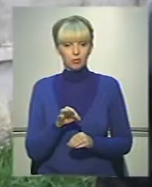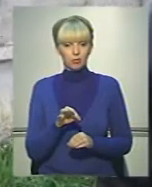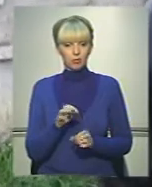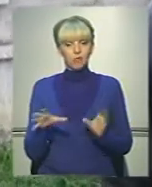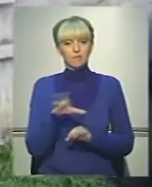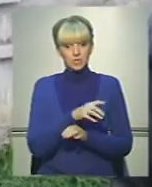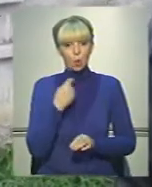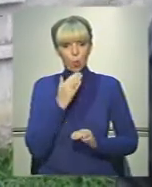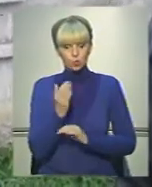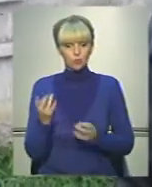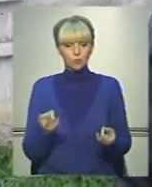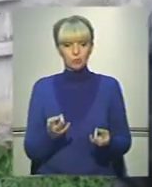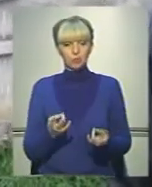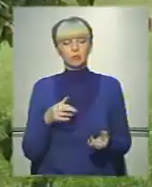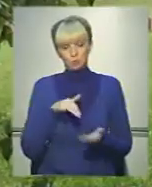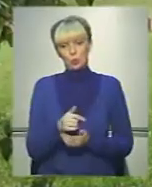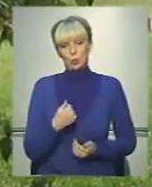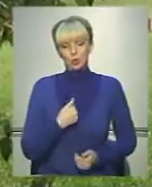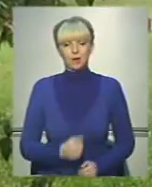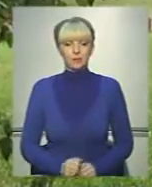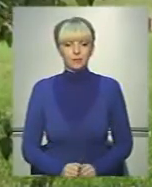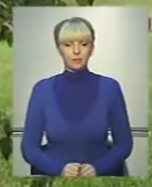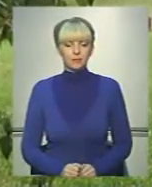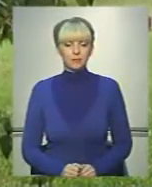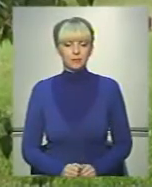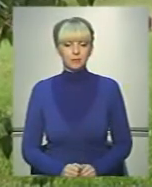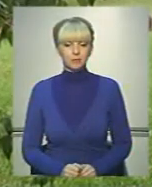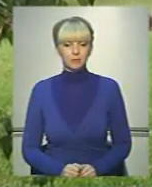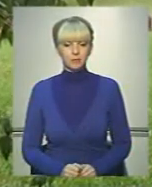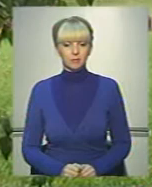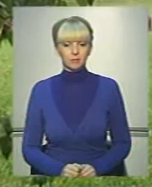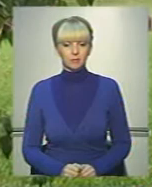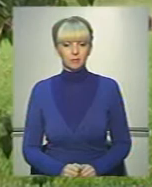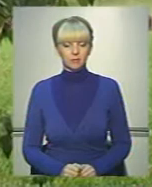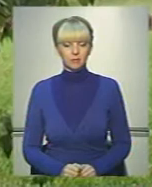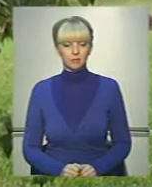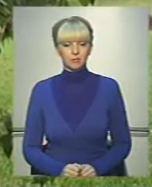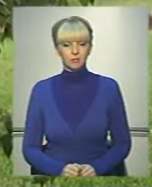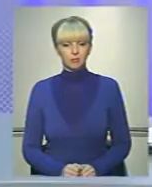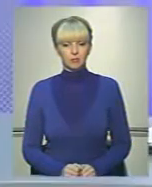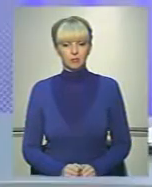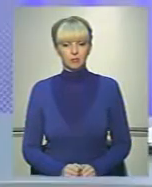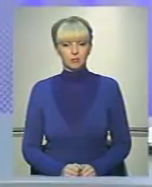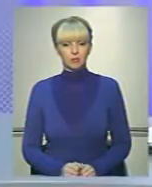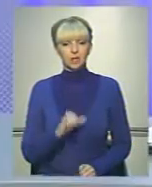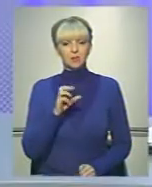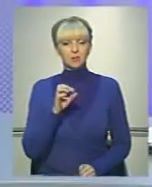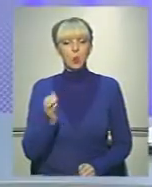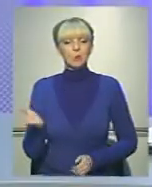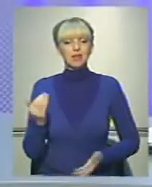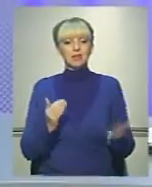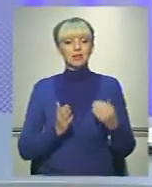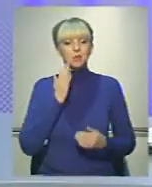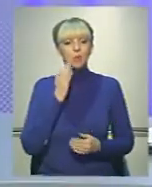Всі голосують, знаєш, піду я. Наталія Синюсик, Сергій Шевчук, телеканал «Буковина». СБУ закликає